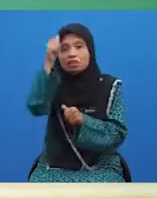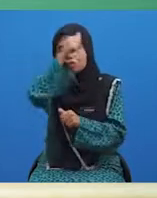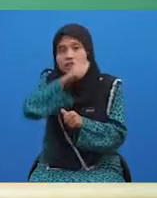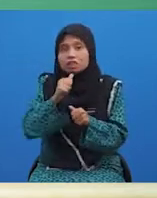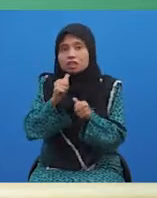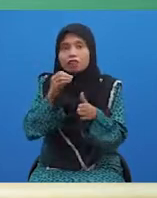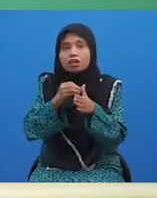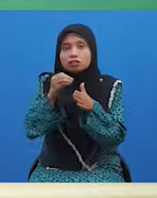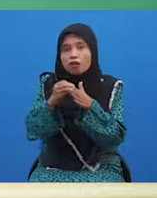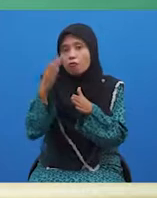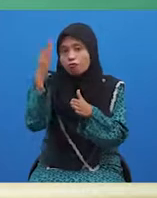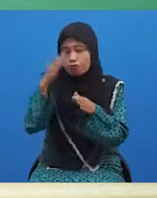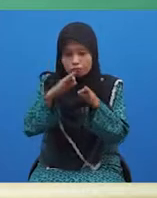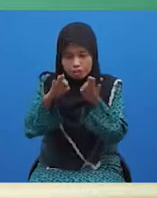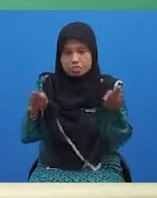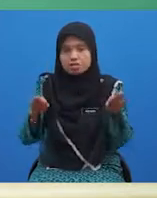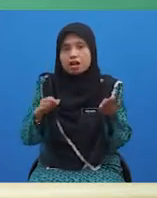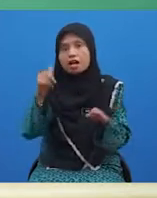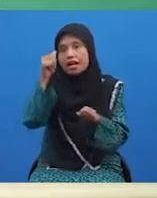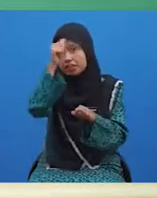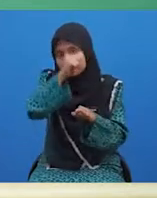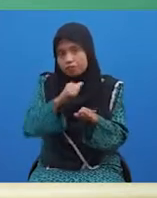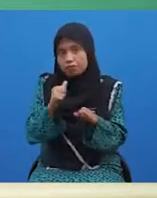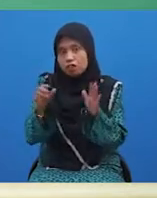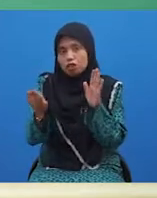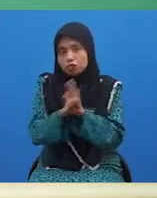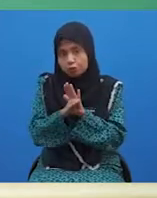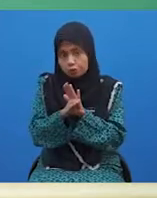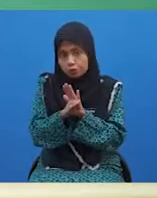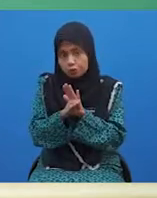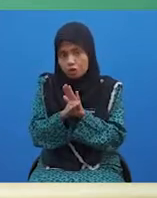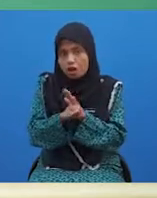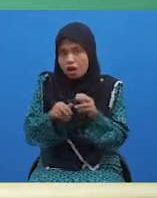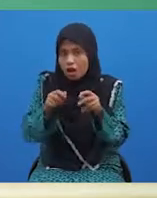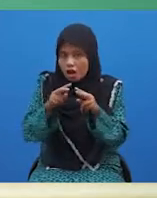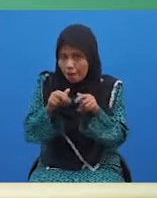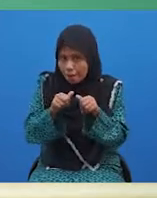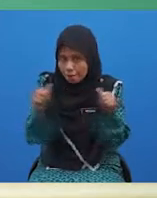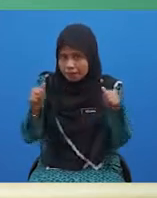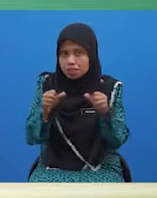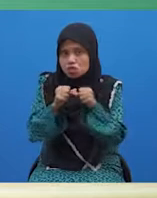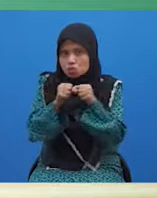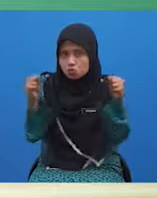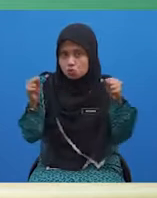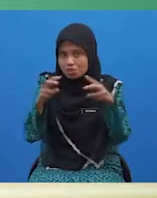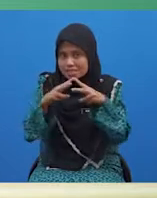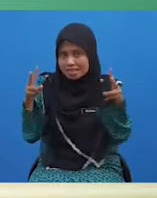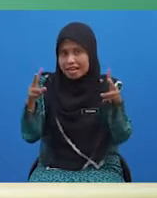atau frasa adjektif. Contoh kata penguat, amat, sungguh, sangat.